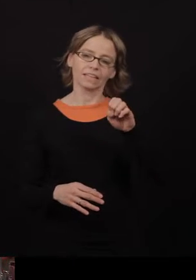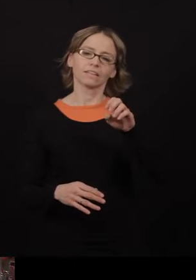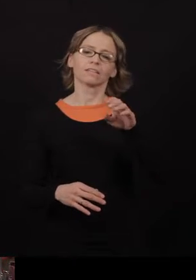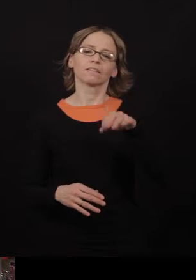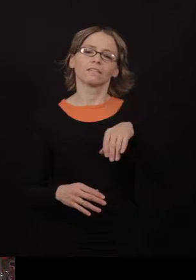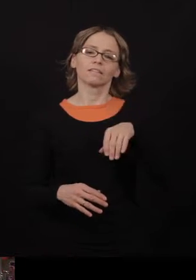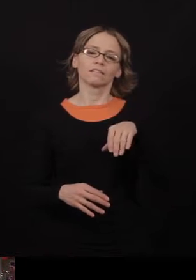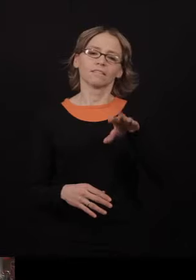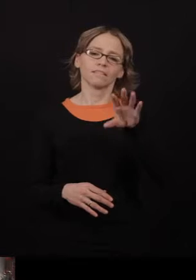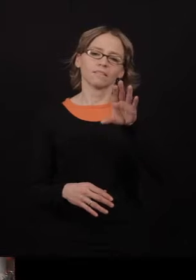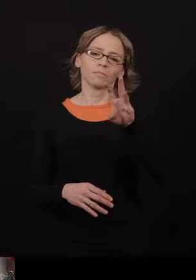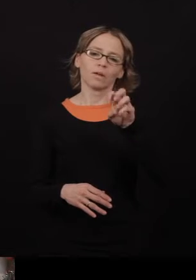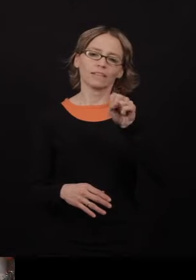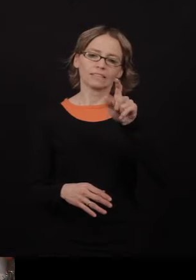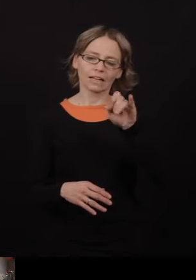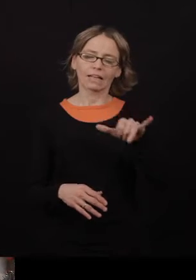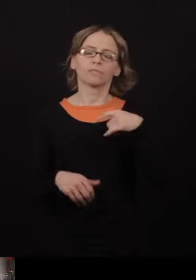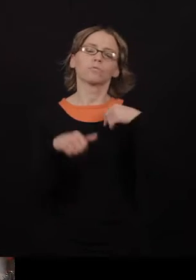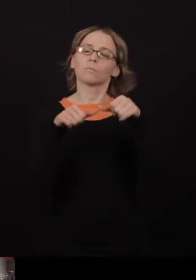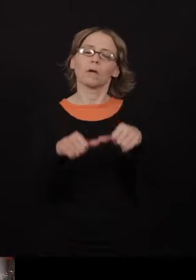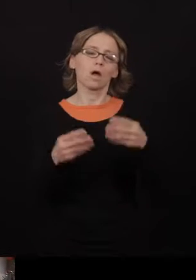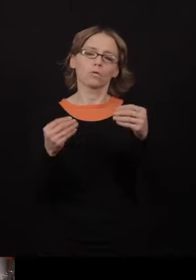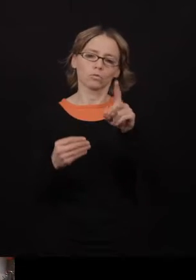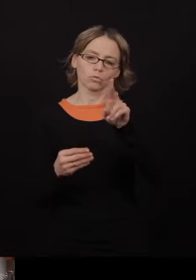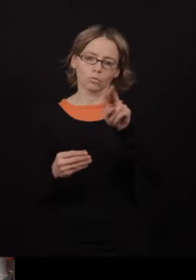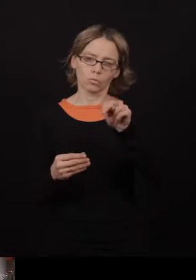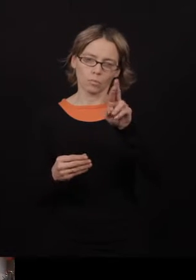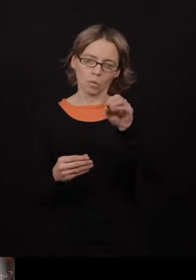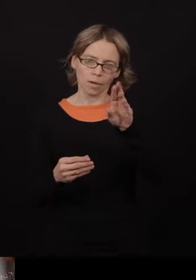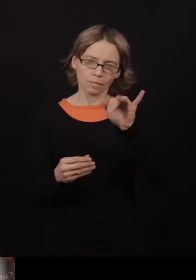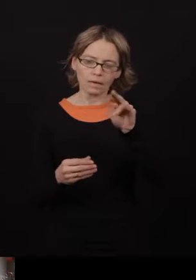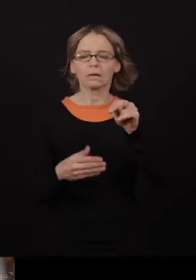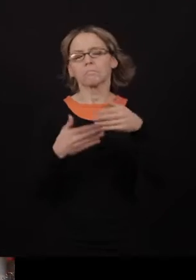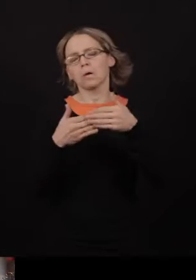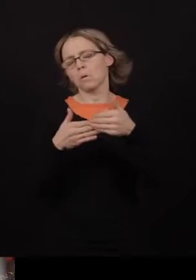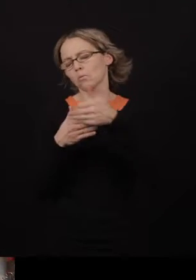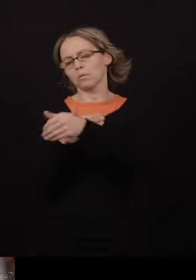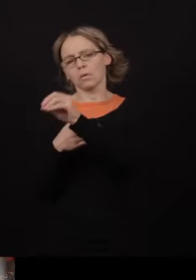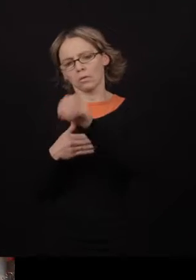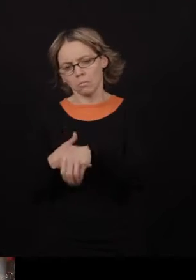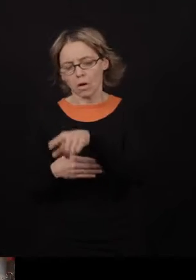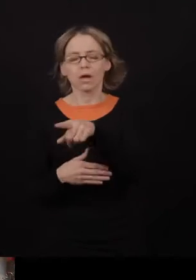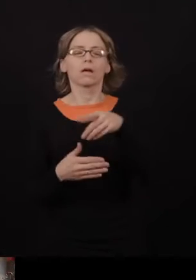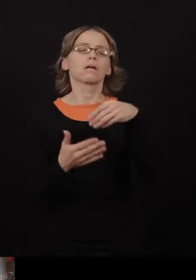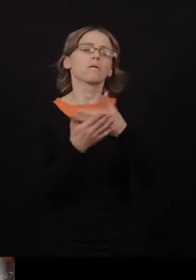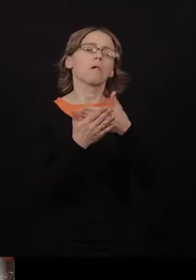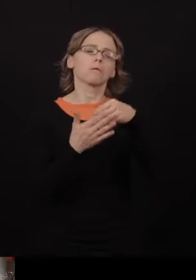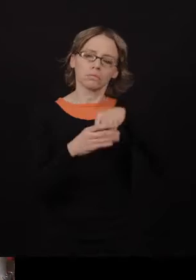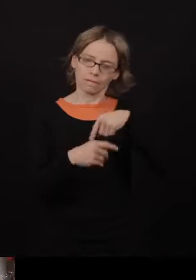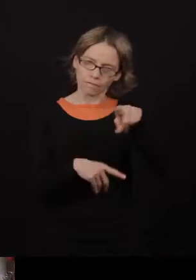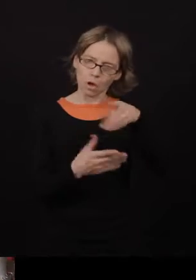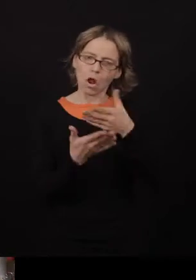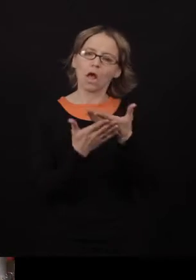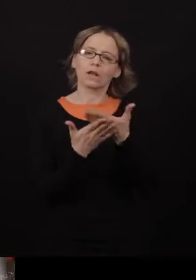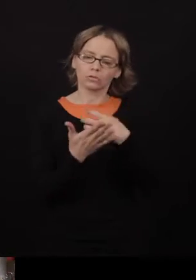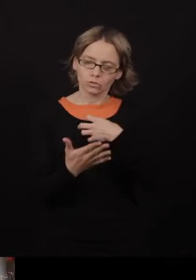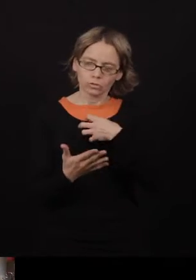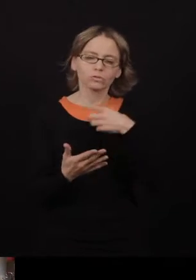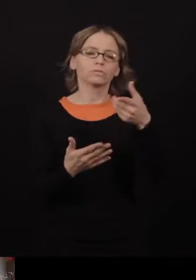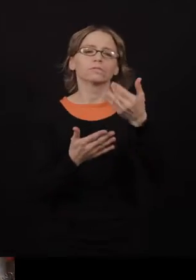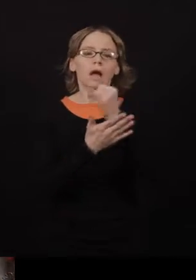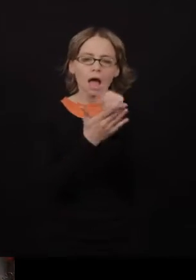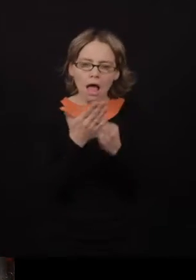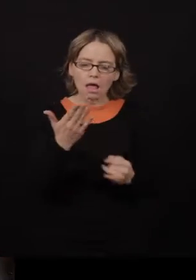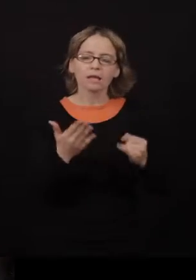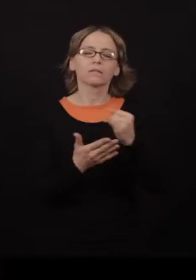'École d'art et de design de l'Ontario. Sur le tard, j'avais environ 30 ans. J'ai allaité